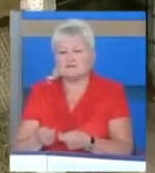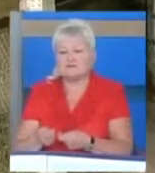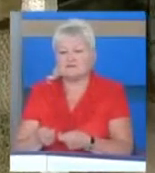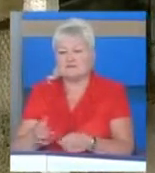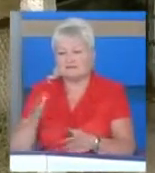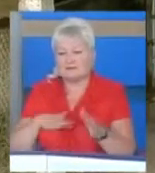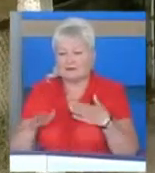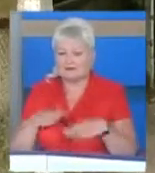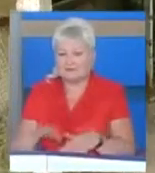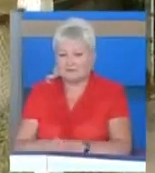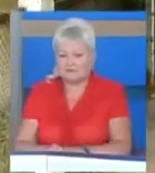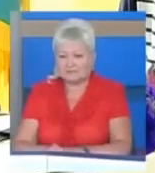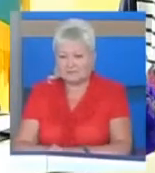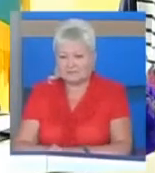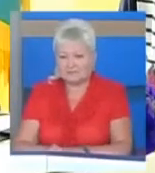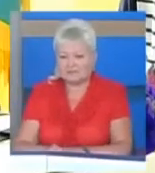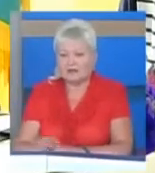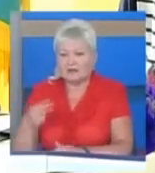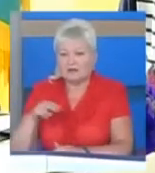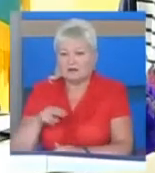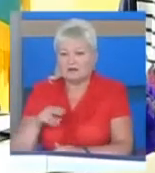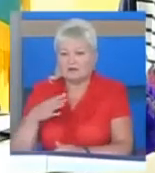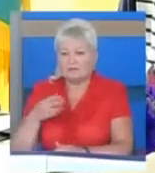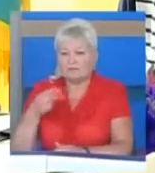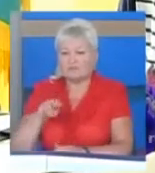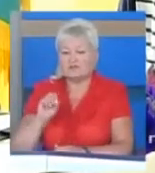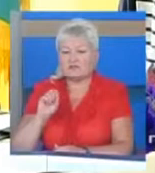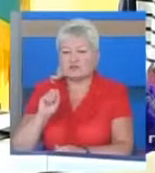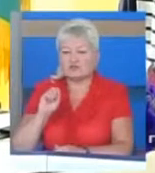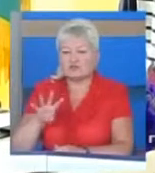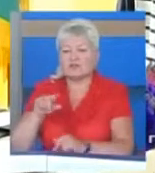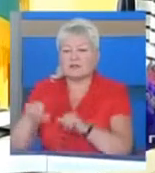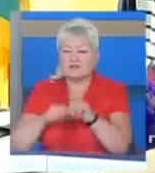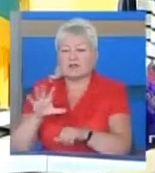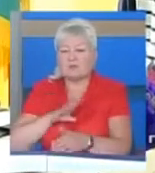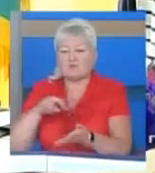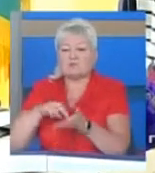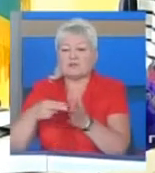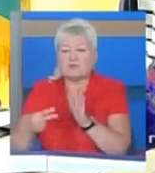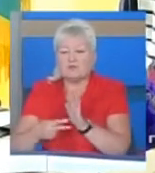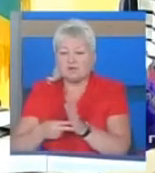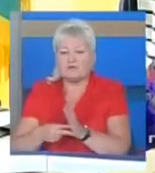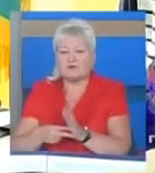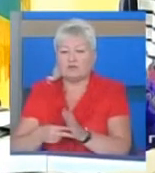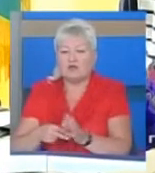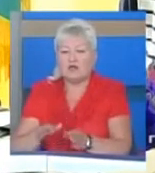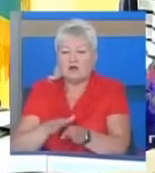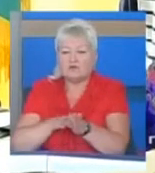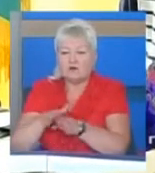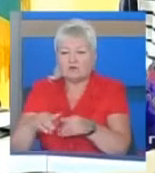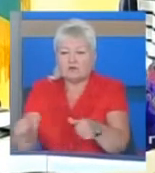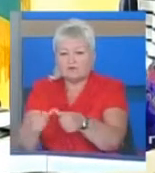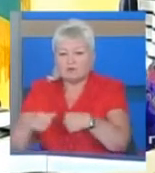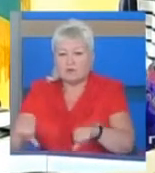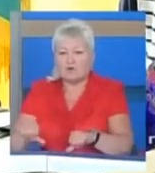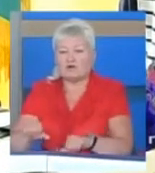формуванні бюджету на 2013 рік було запропоновано виконавчими органами і Ліському міськрадою